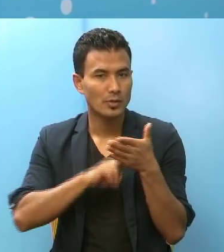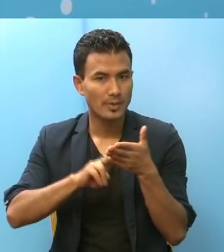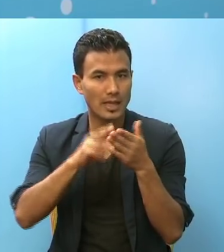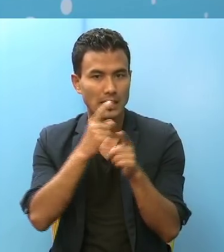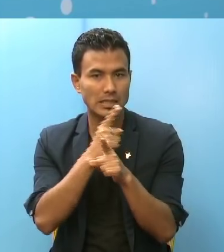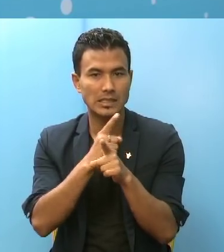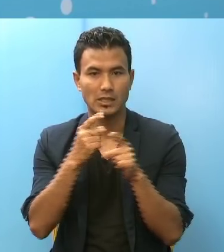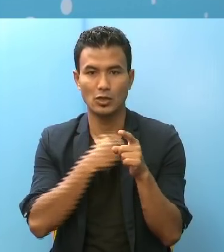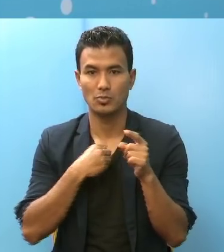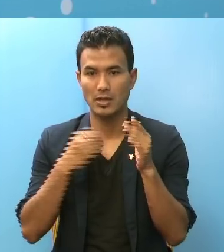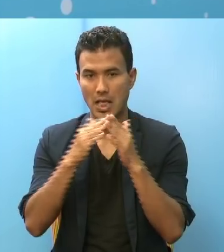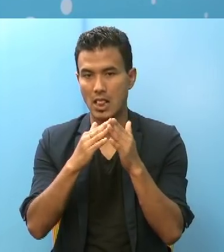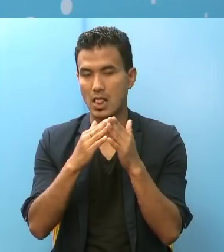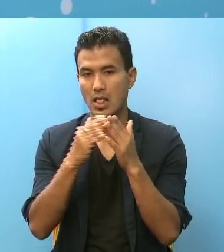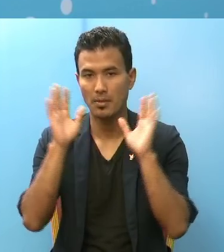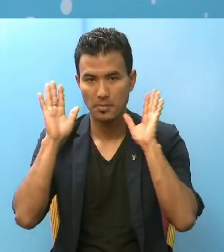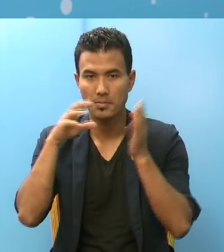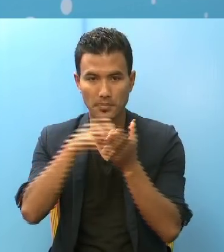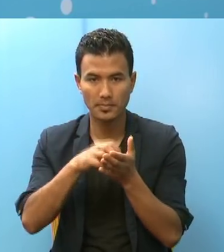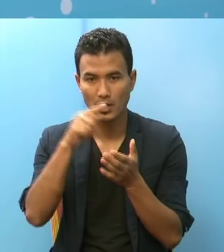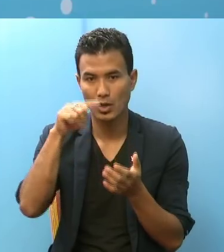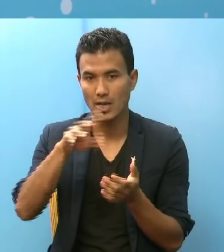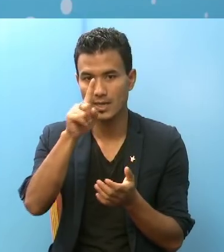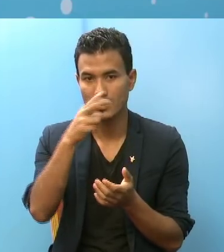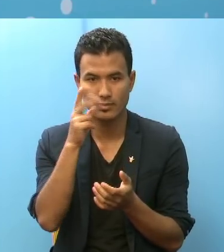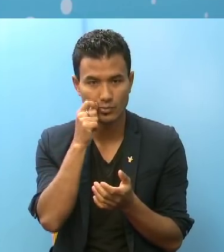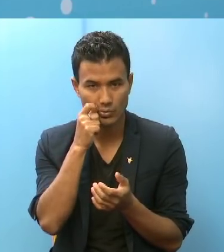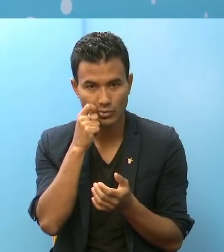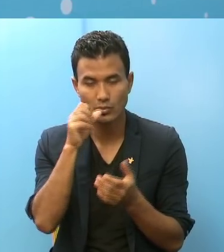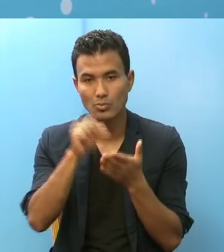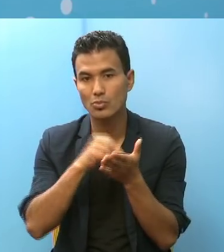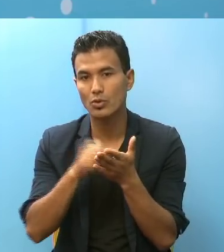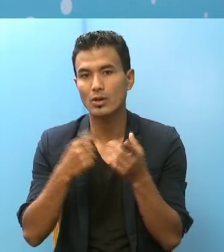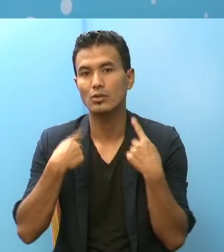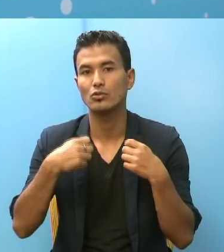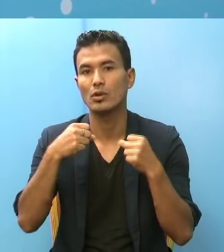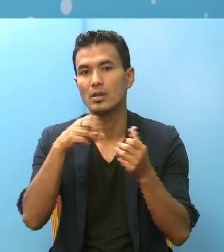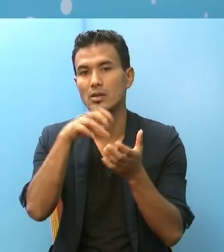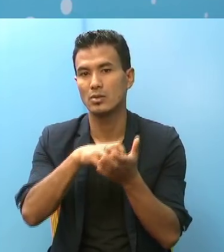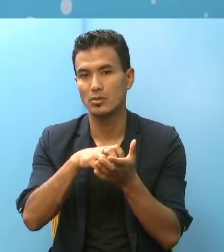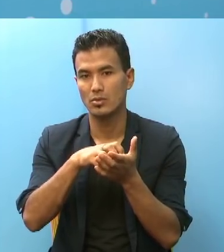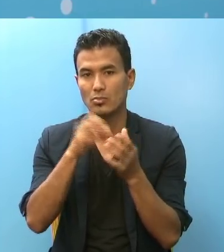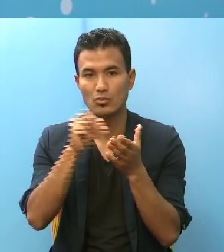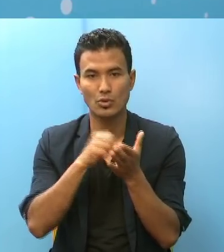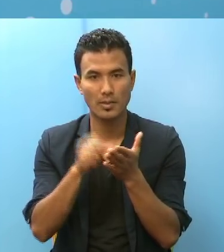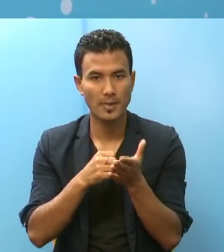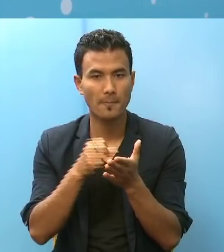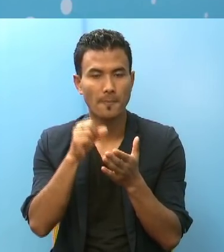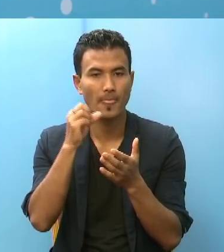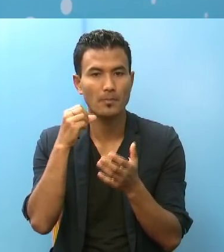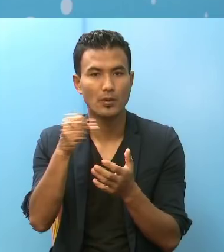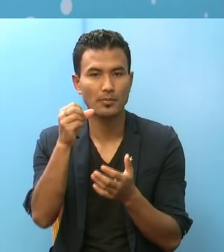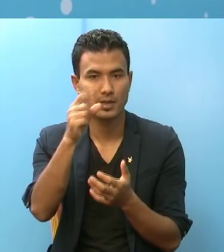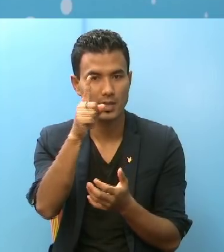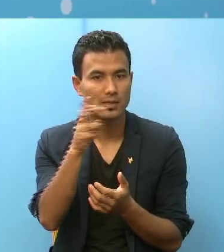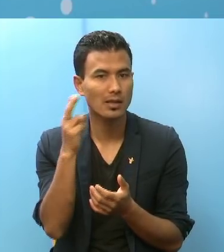सिच्छन अस्पताल महराज गर्जमा कैलाली का एक पुरुष पोखरा स्वाक्त विज्यान पर्तिस्थान पोखरा मां पर्वत